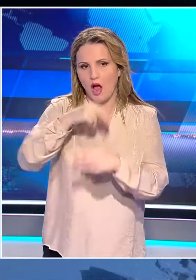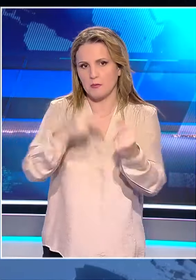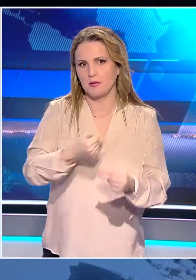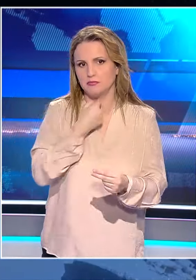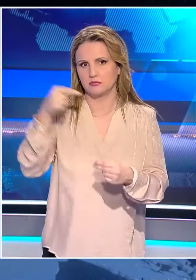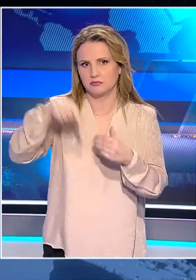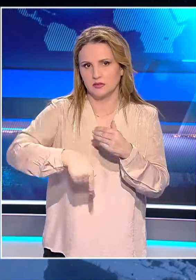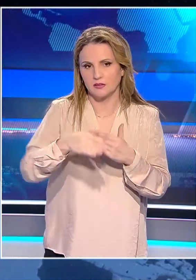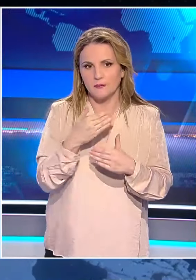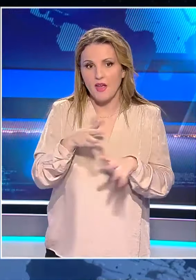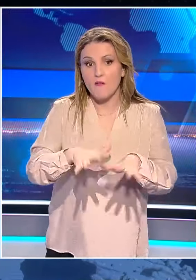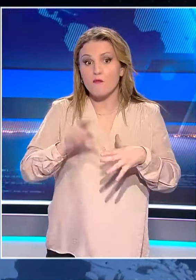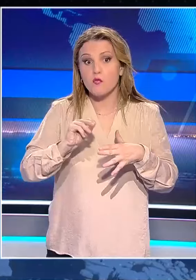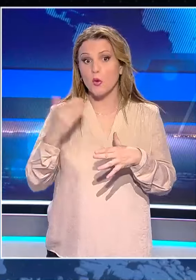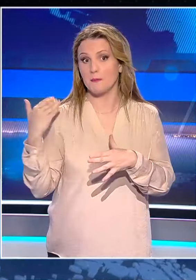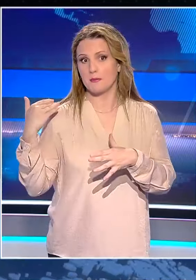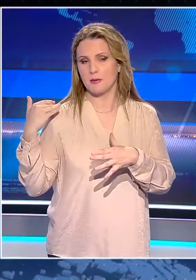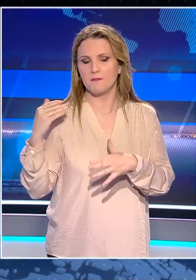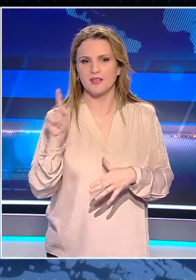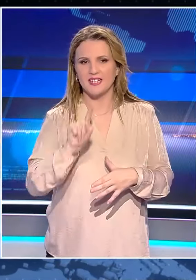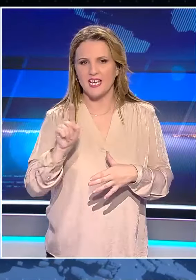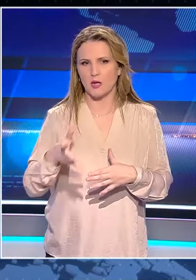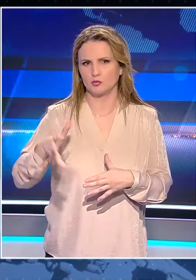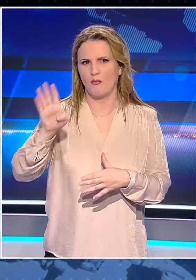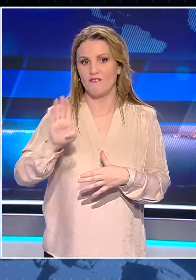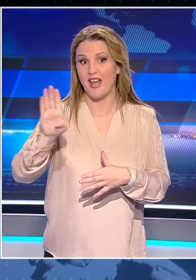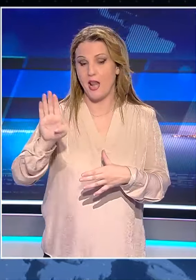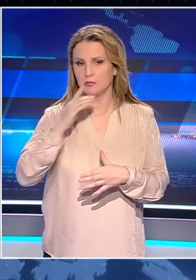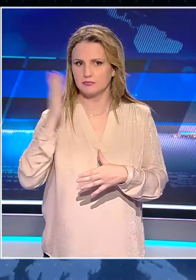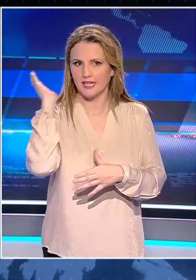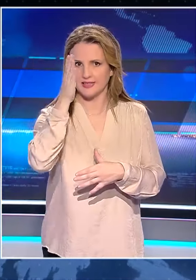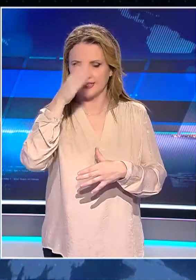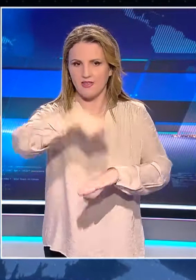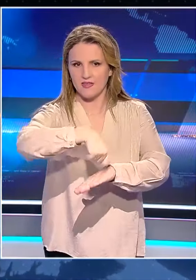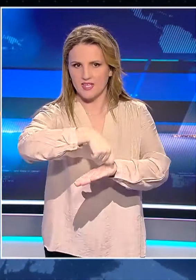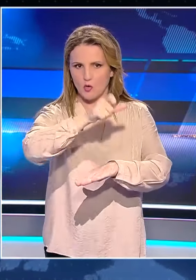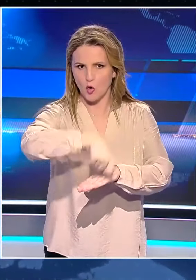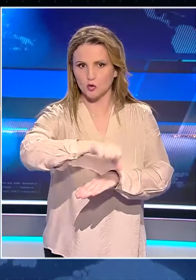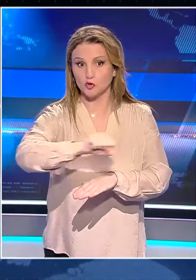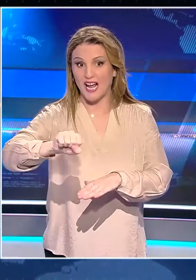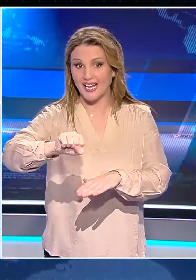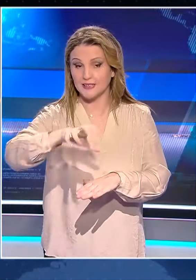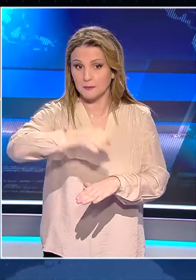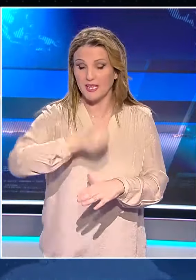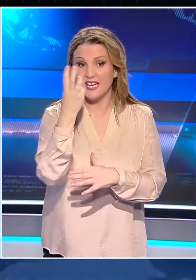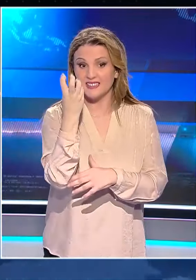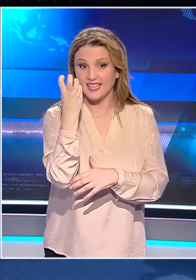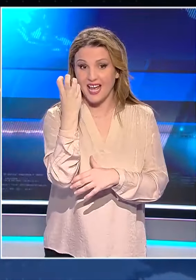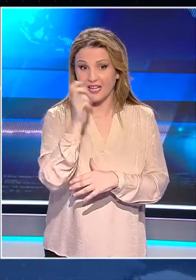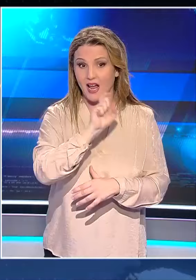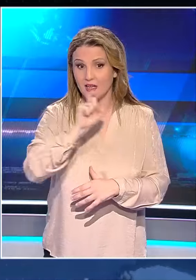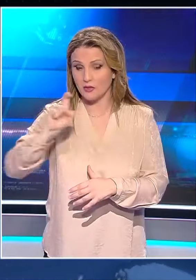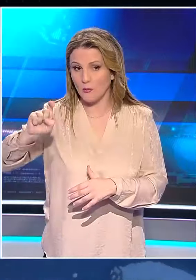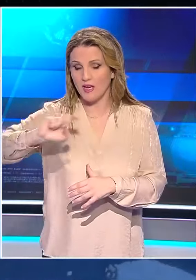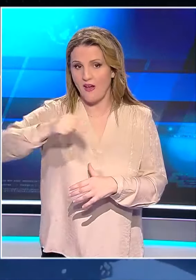αρχή έγινε πριν από λίγες ημέρες στη Βουλή όταν ο Κυριάκος Βελόπουλος κατήγγυλε ότι ο δικηγόρος Παύλος Σαράκης πήρε 30 εκατομμύρια ευρώ σαμμυβή για τις